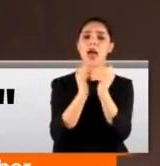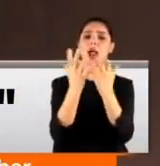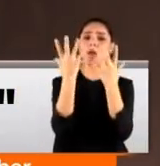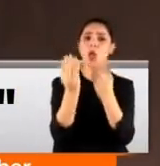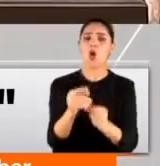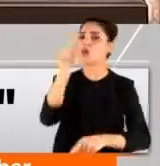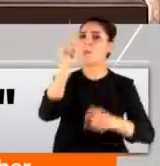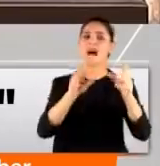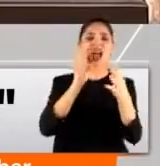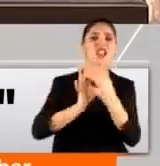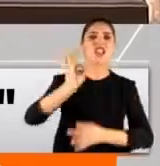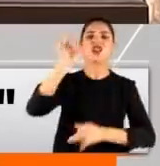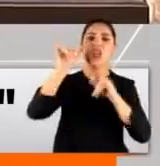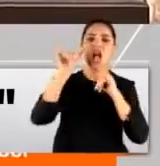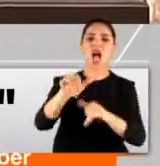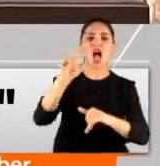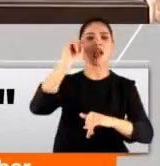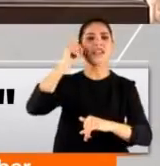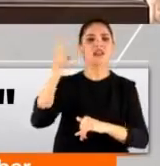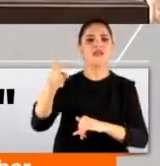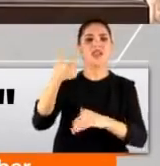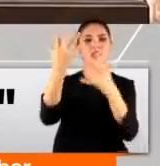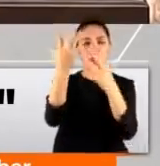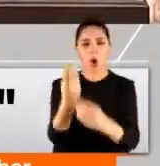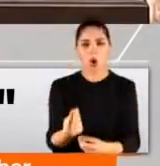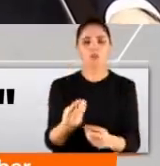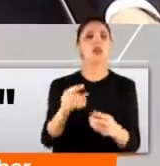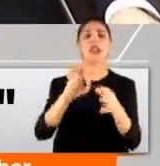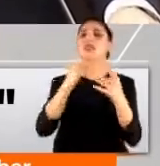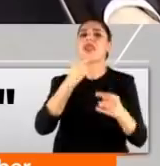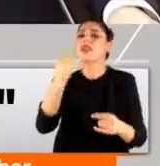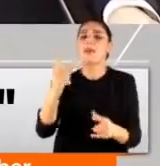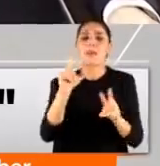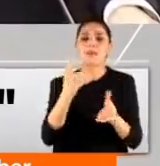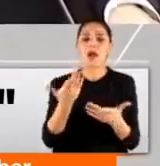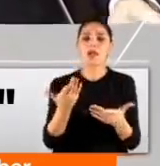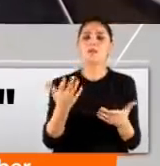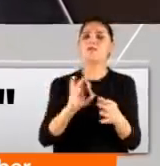kimilerinin de aynı trene binmesine ne demeli? Neymiş?